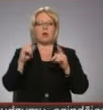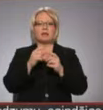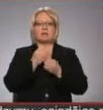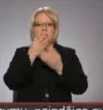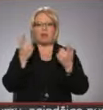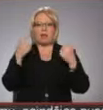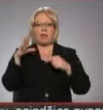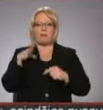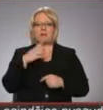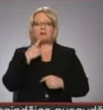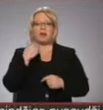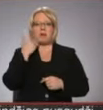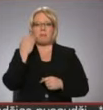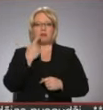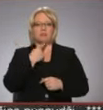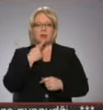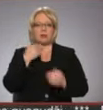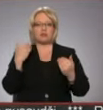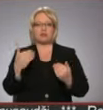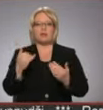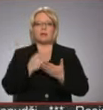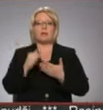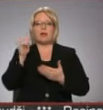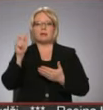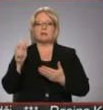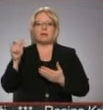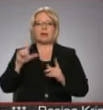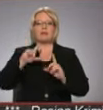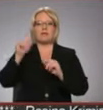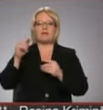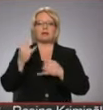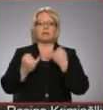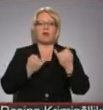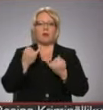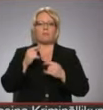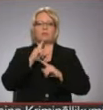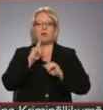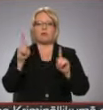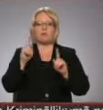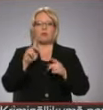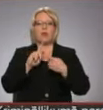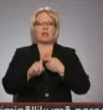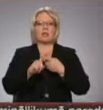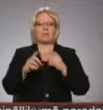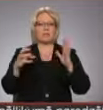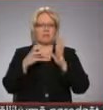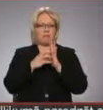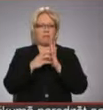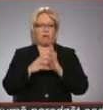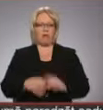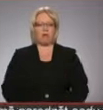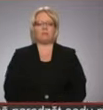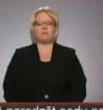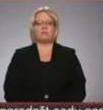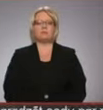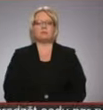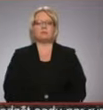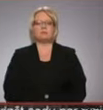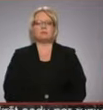sarkana balts sarkana. Šodien talcinieki devās sakopt saudabīgo neatkarību simbolu un stāstu kolēģi no TV Spektras.